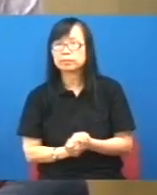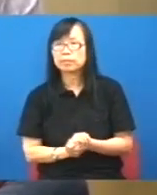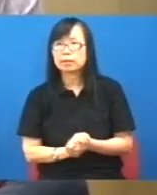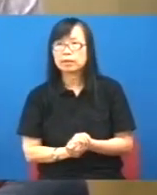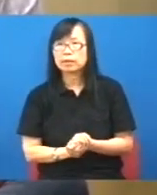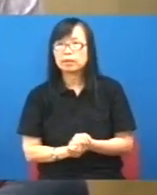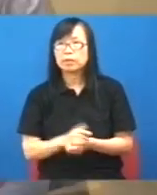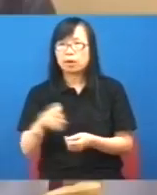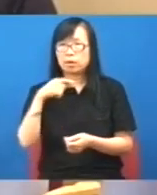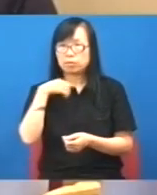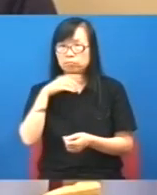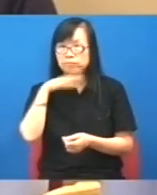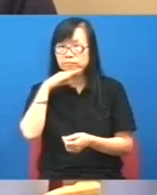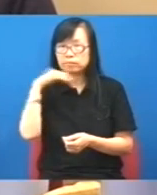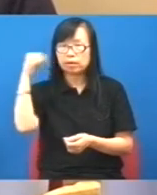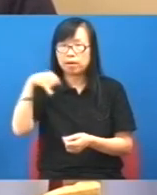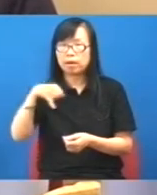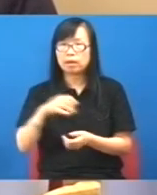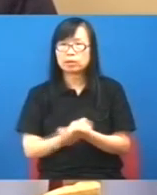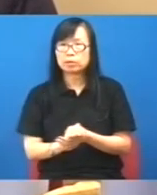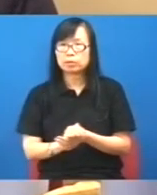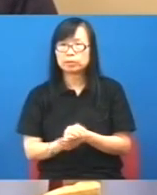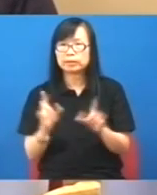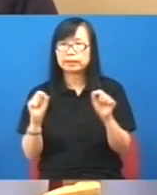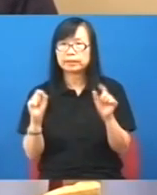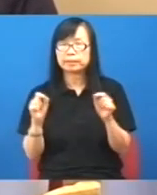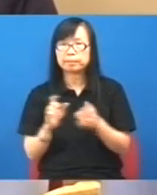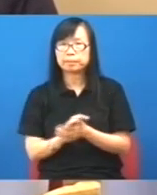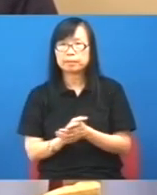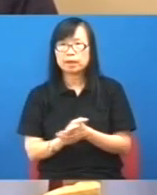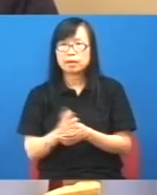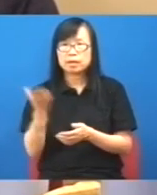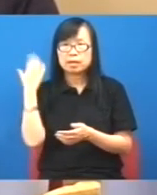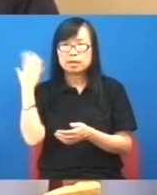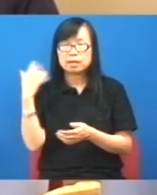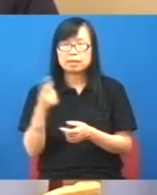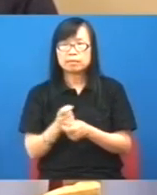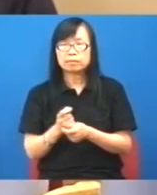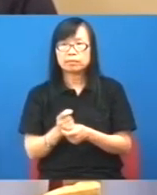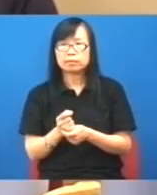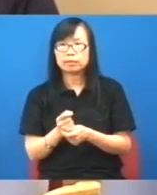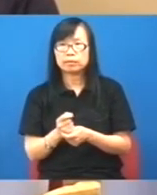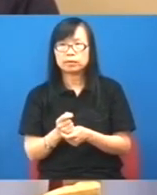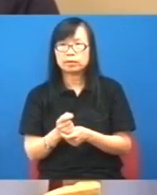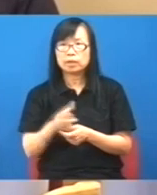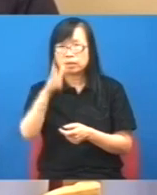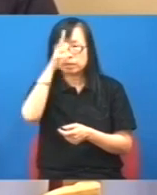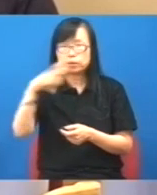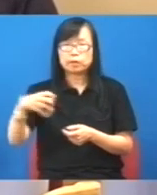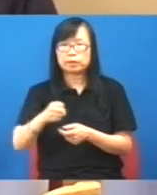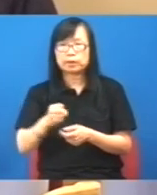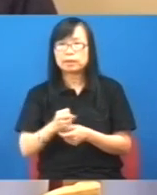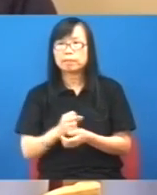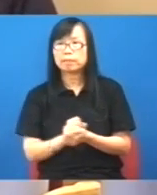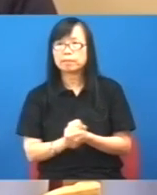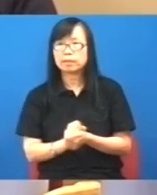可能要下回分解即是下一節去分解即是梁愛思的所謂言論自由論即是我有言論自由論